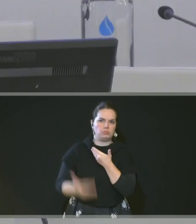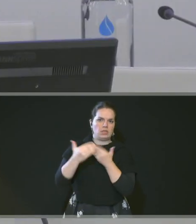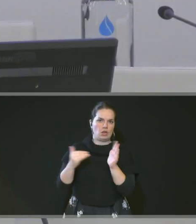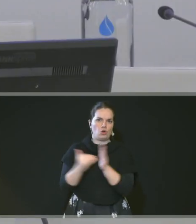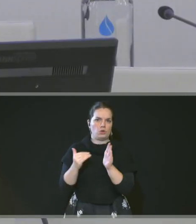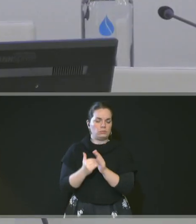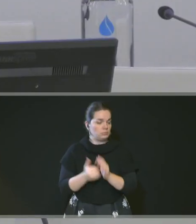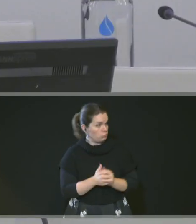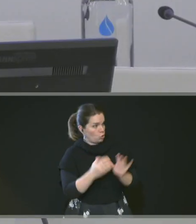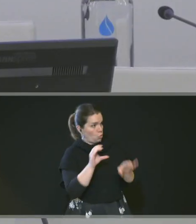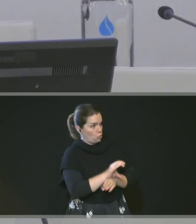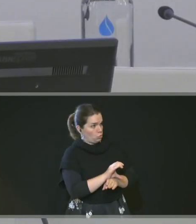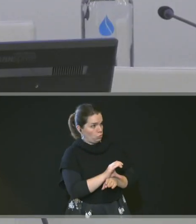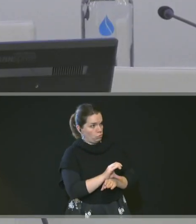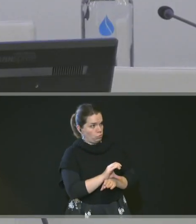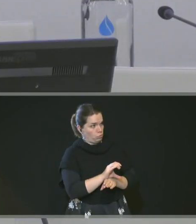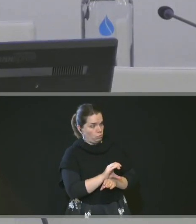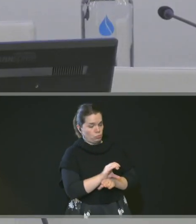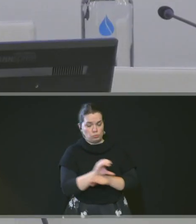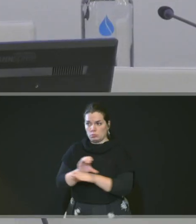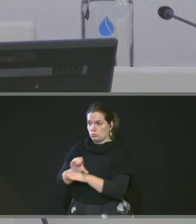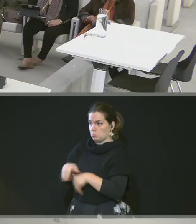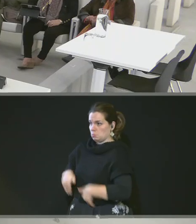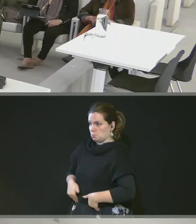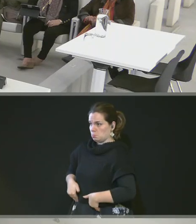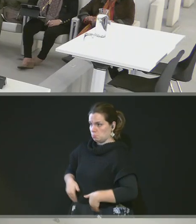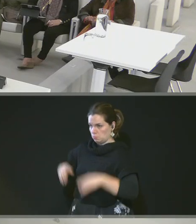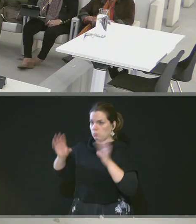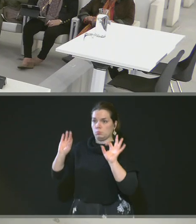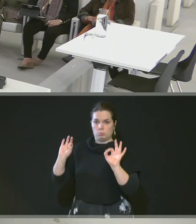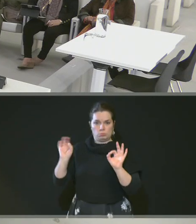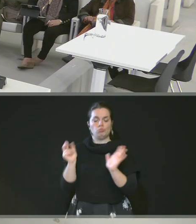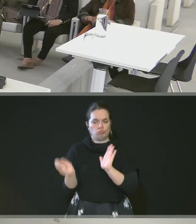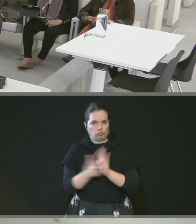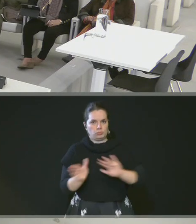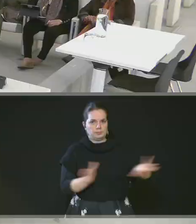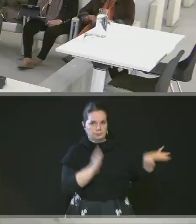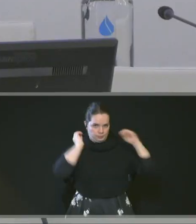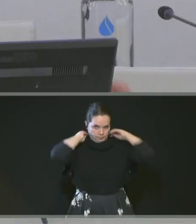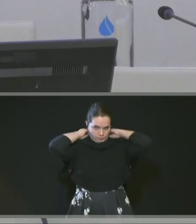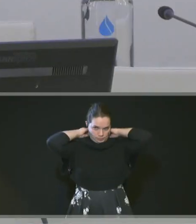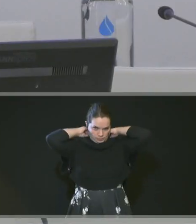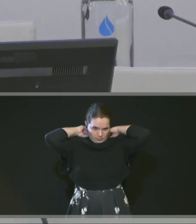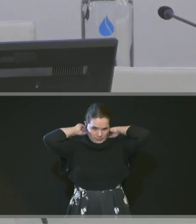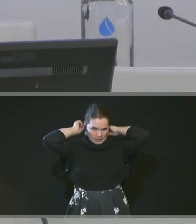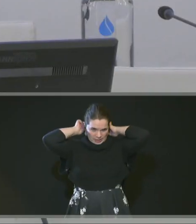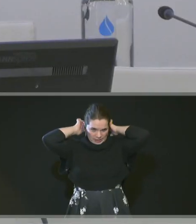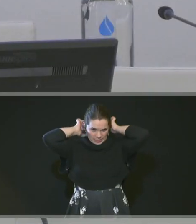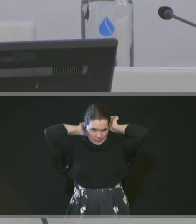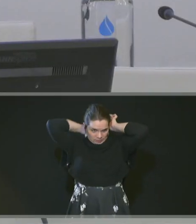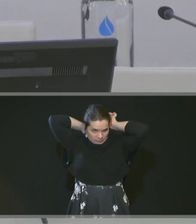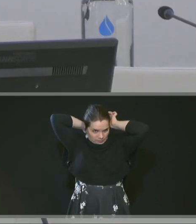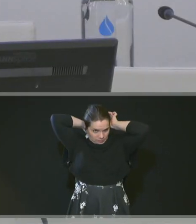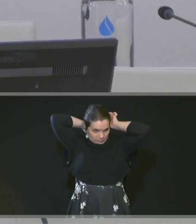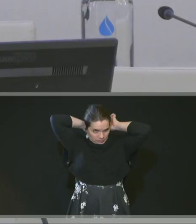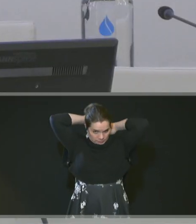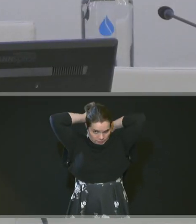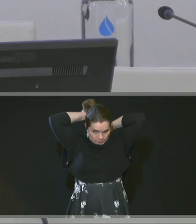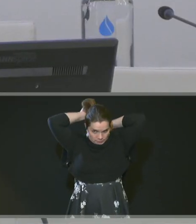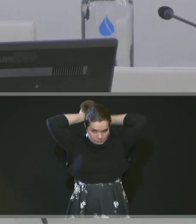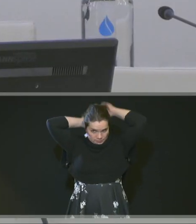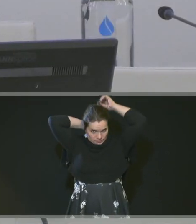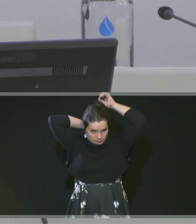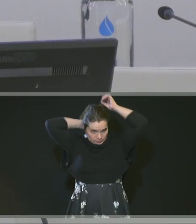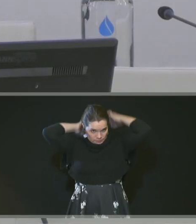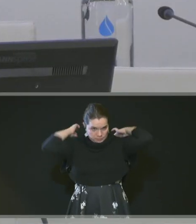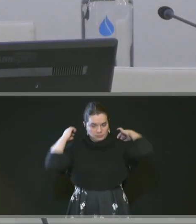Y a-t-il des votes contre ? Des abstentions ? Non ? Unanimité ? Merci. Moyen généraux avec Nicolas Roulis, la